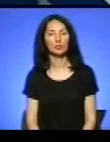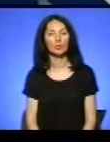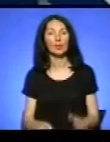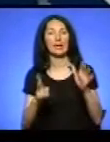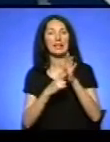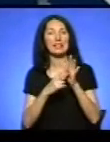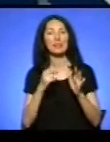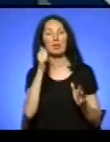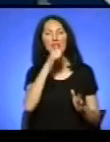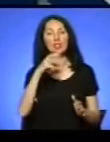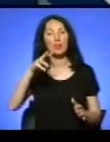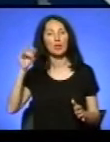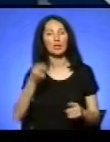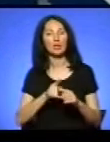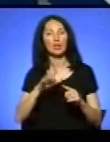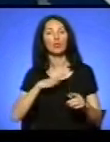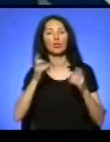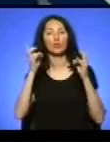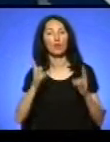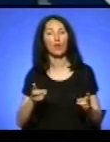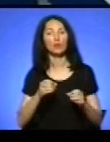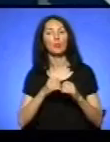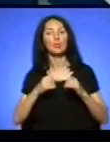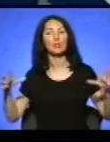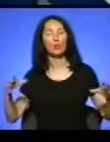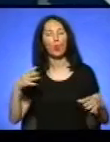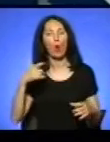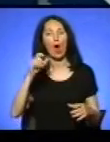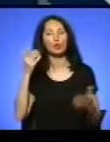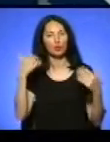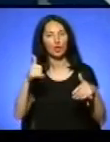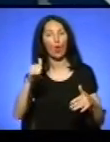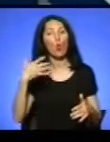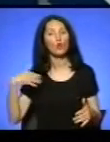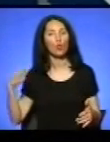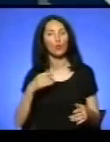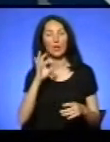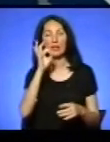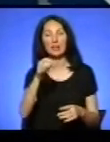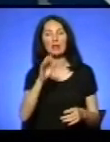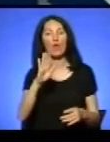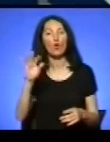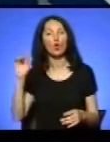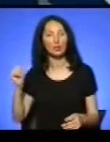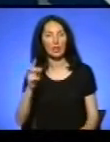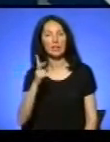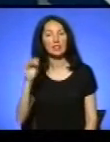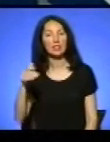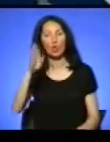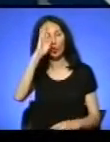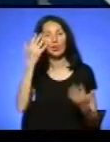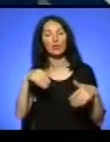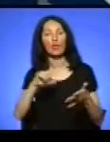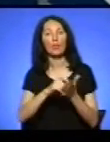Семирічний Максим, який був травмований під час вибуху газу, вже у Львові. Як зазначив волонтер Богдан Кіндій, хлопчик вже у палаті, у восьмій